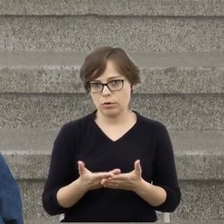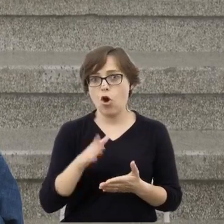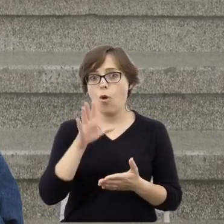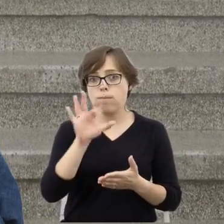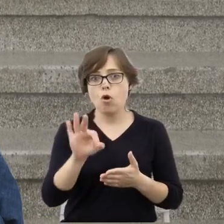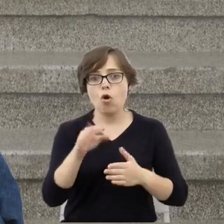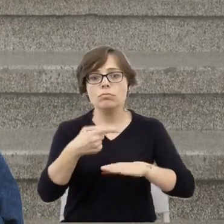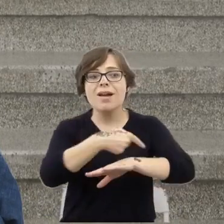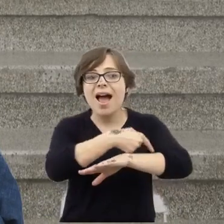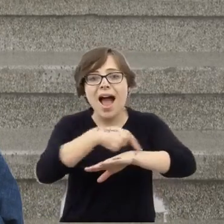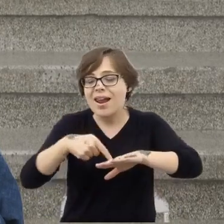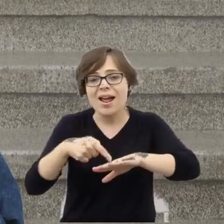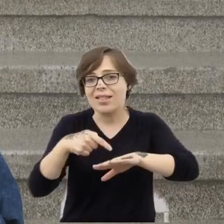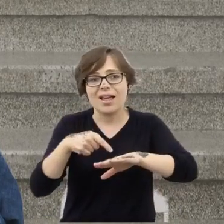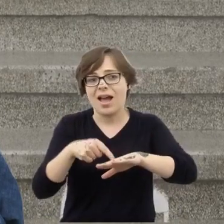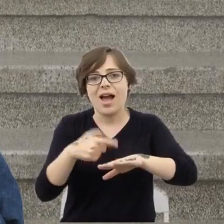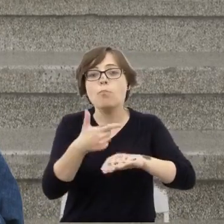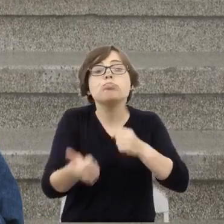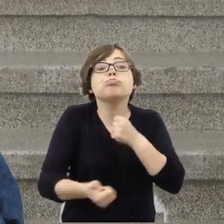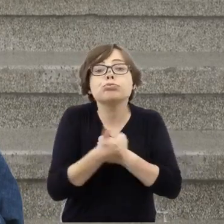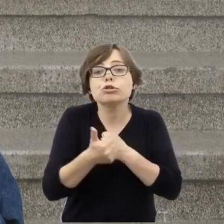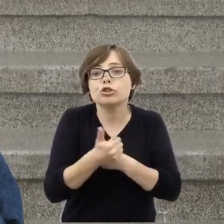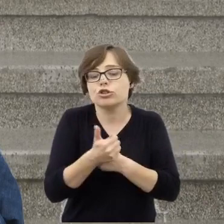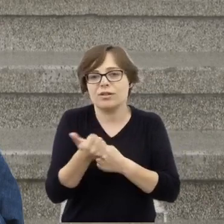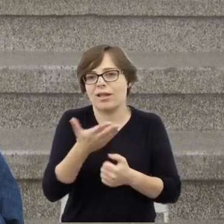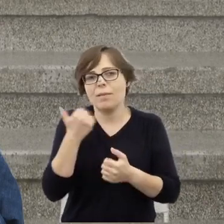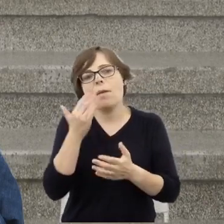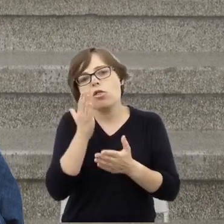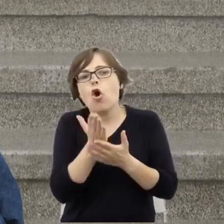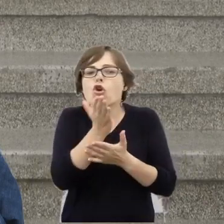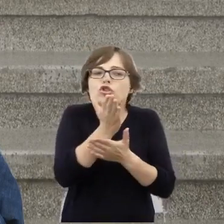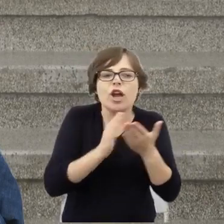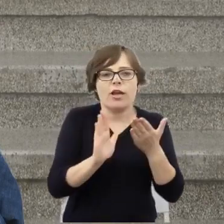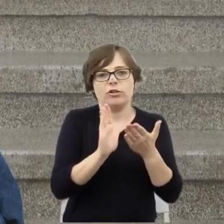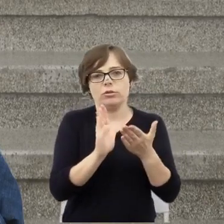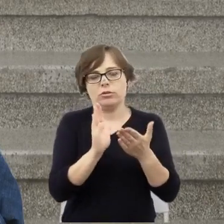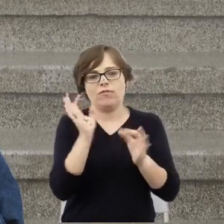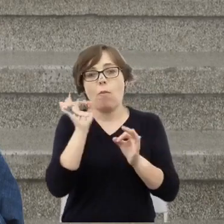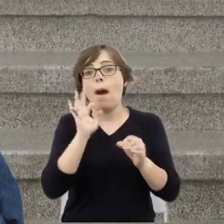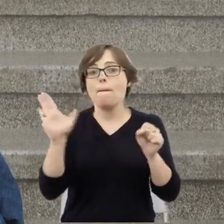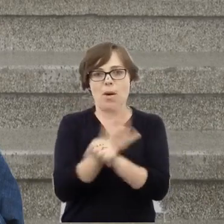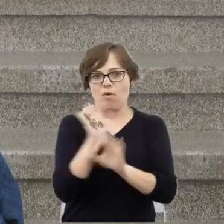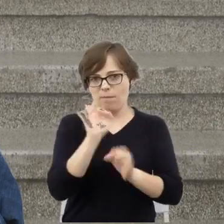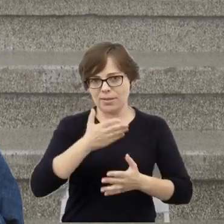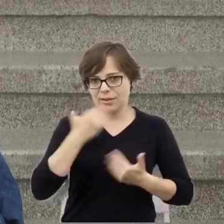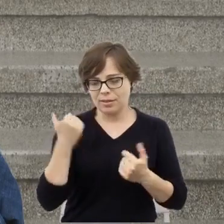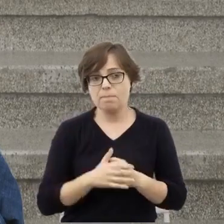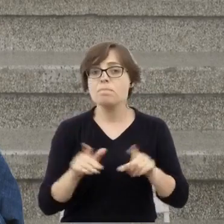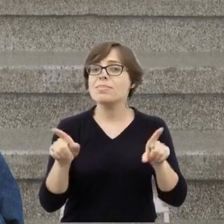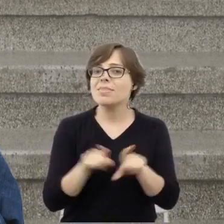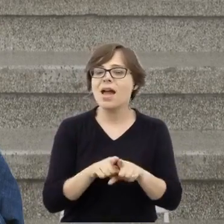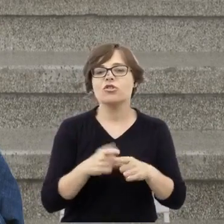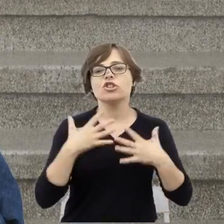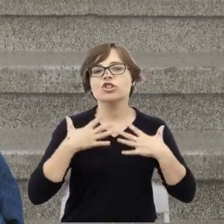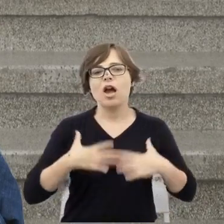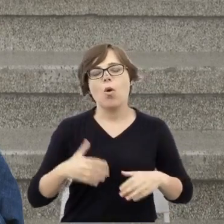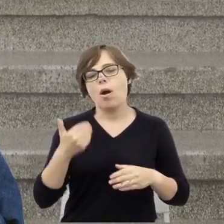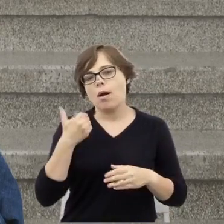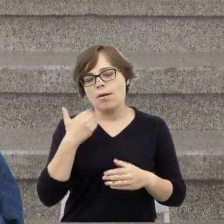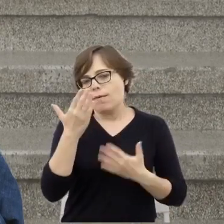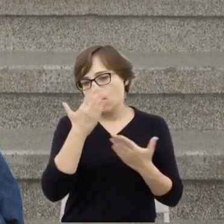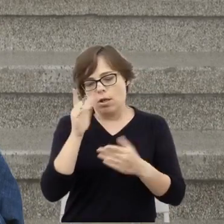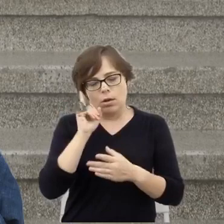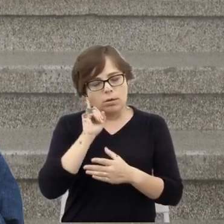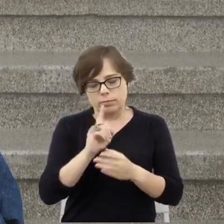rany o przyczynie śmierci tylko częściowo informują. Poza tym ciała były niestety zmasakrowane, w